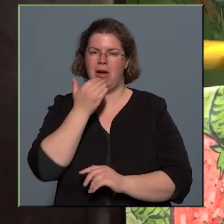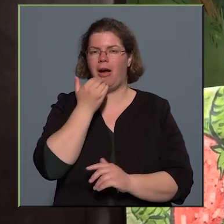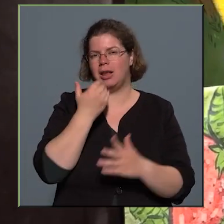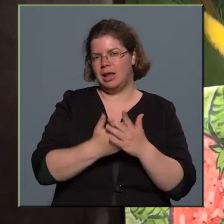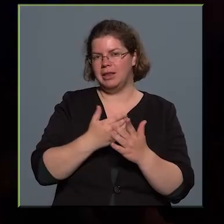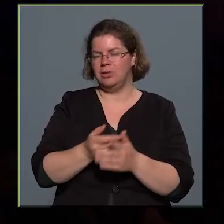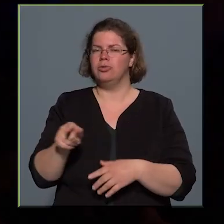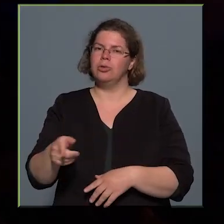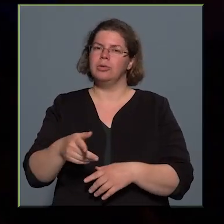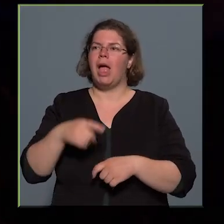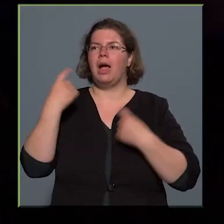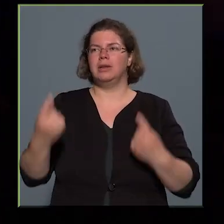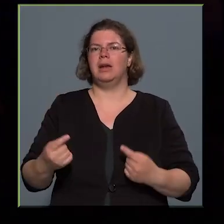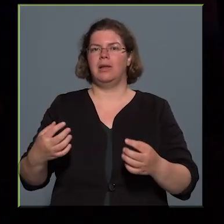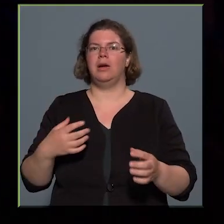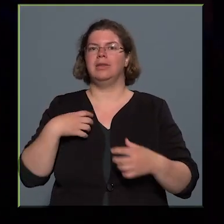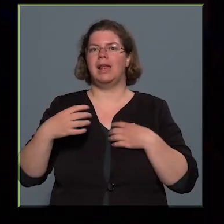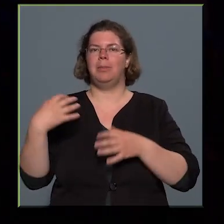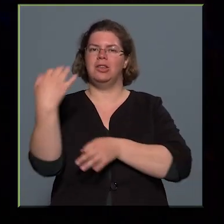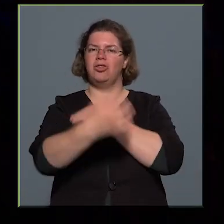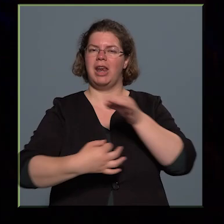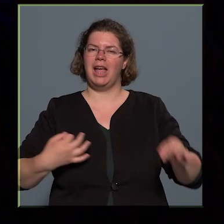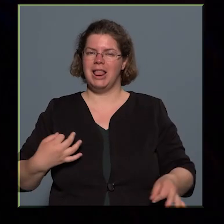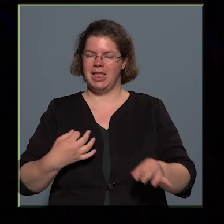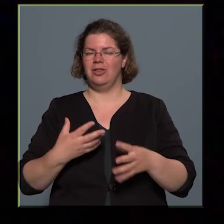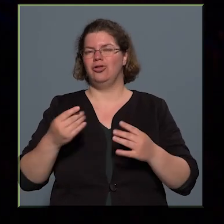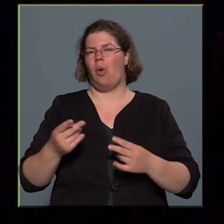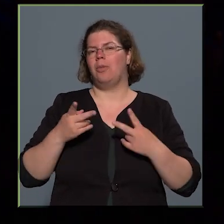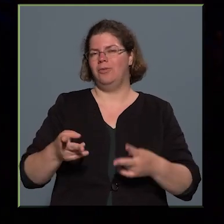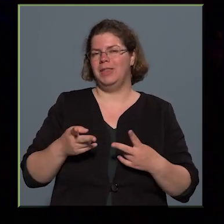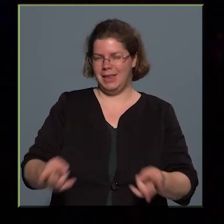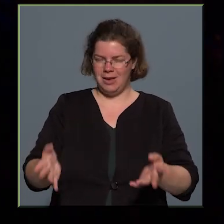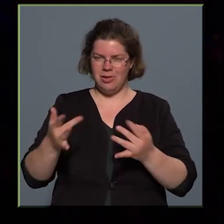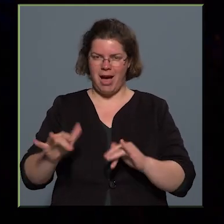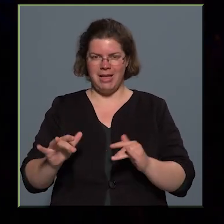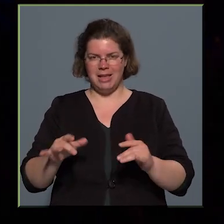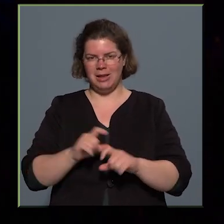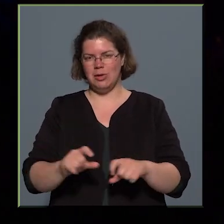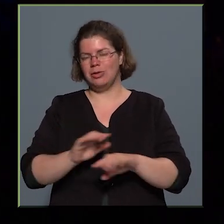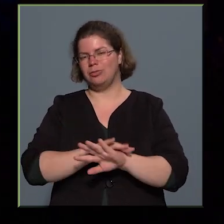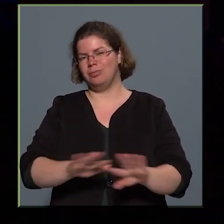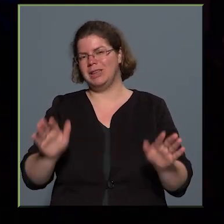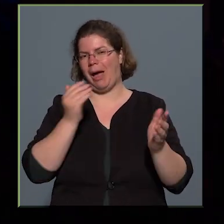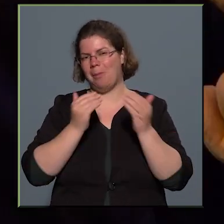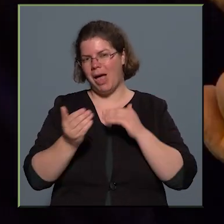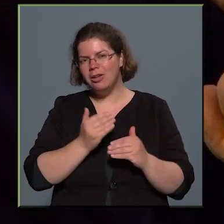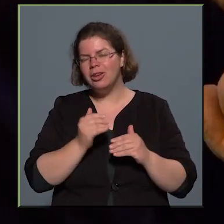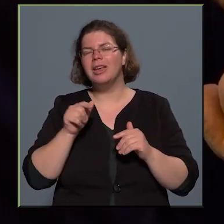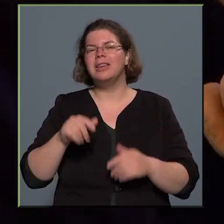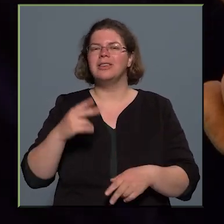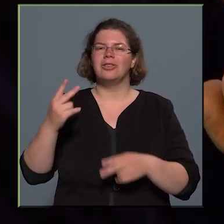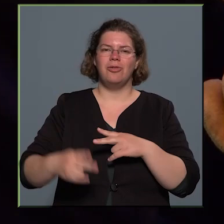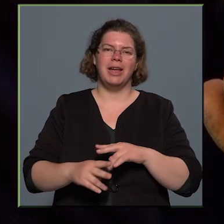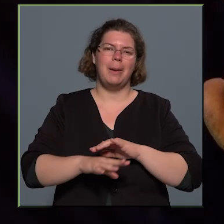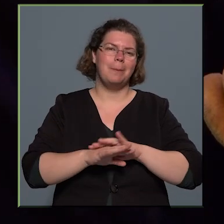hogy ők szerepet cserélnek. De hát ebből a szerepcseréből nagyon sok ilyen mókás helyzet adódik, és mint minden mese, végén itt is